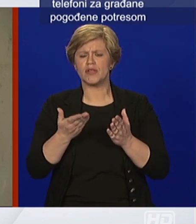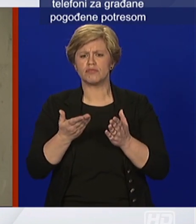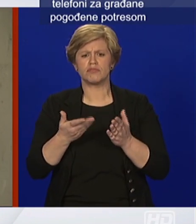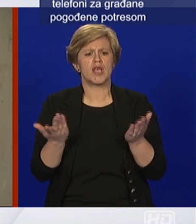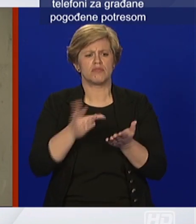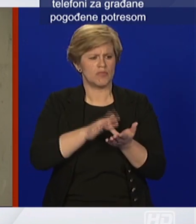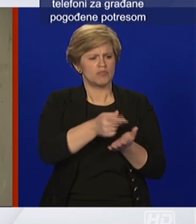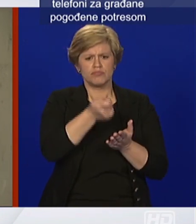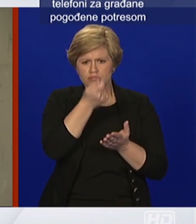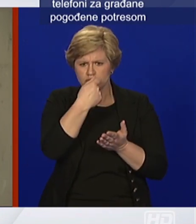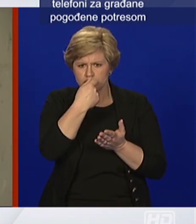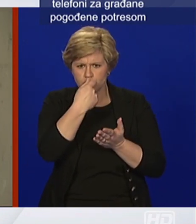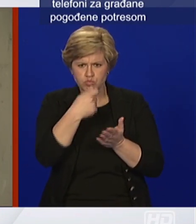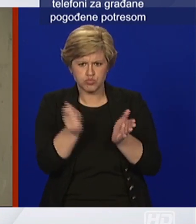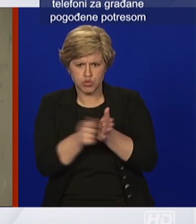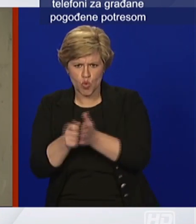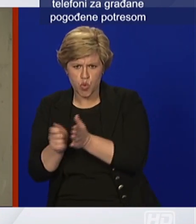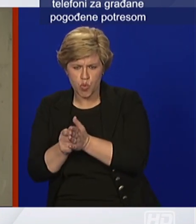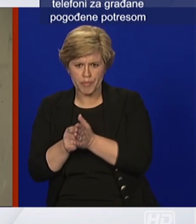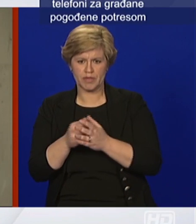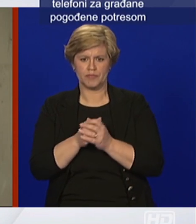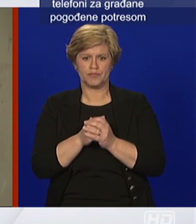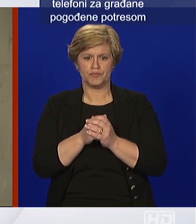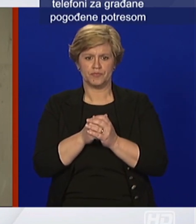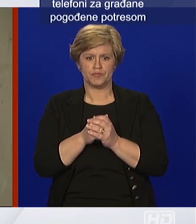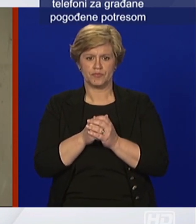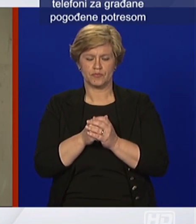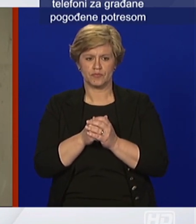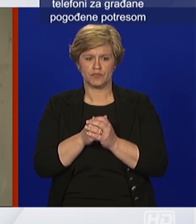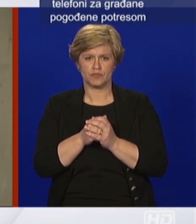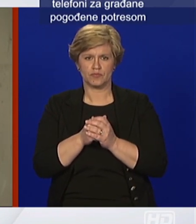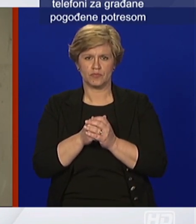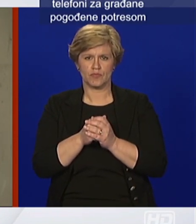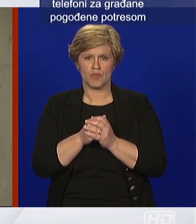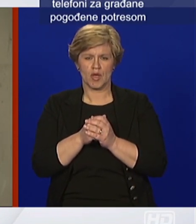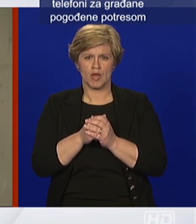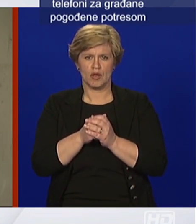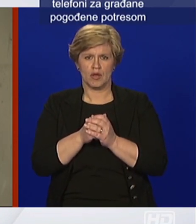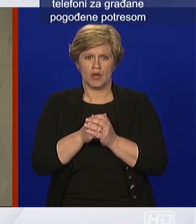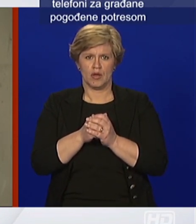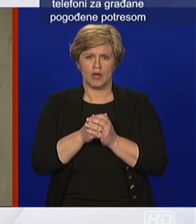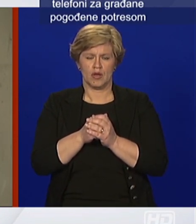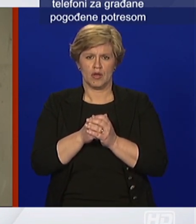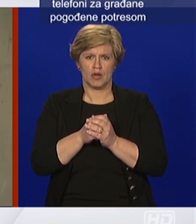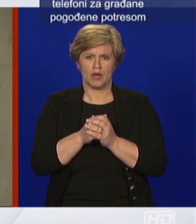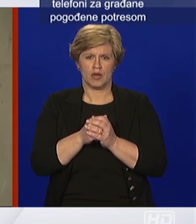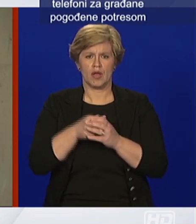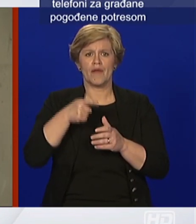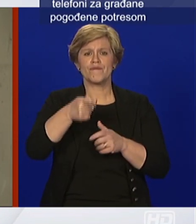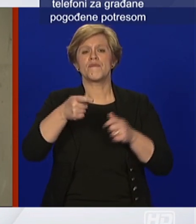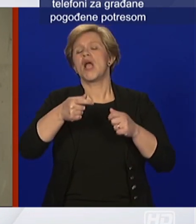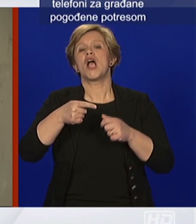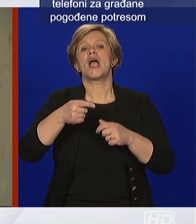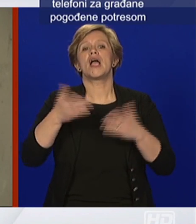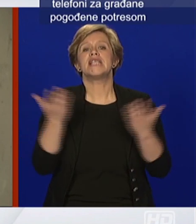artiklima i sve one koje smo stavili u izuzetak od mjere zatvaranja,